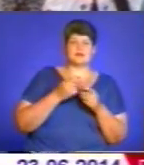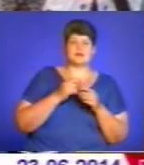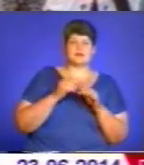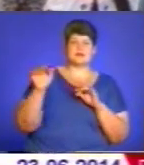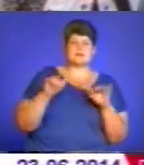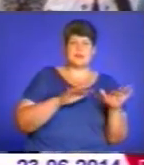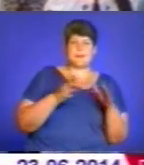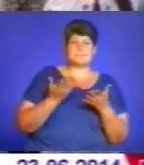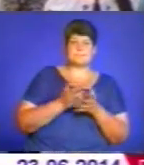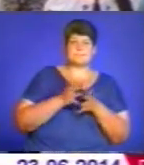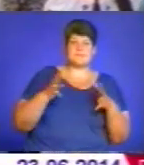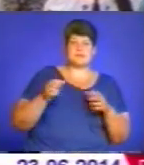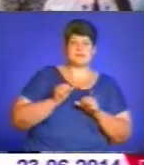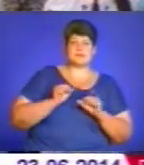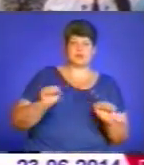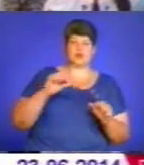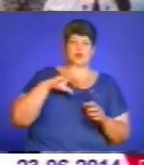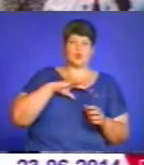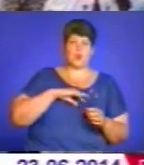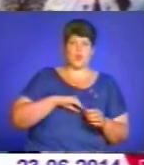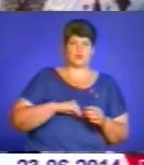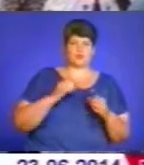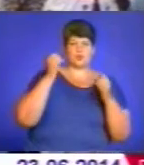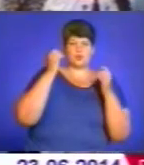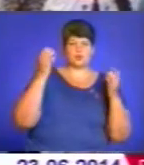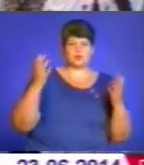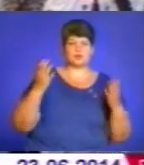більше патріотично, духовно, морально, культурно.